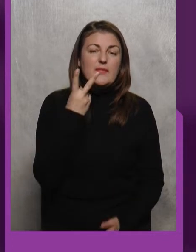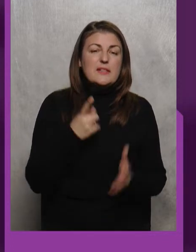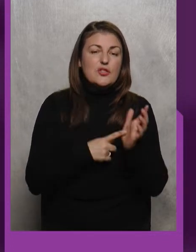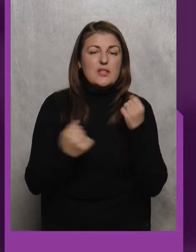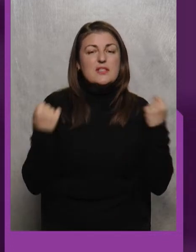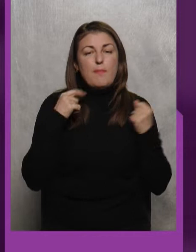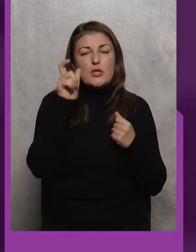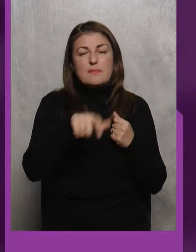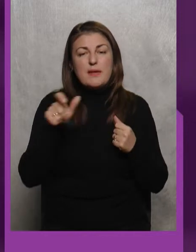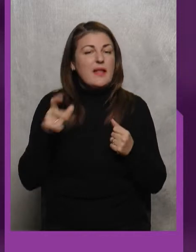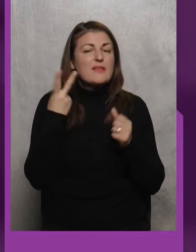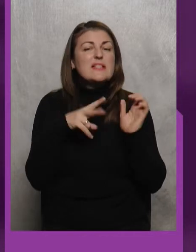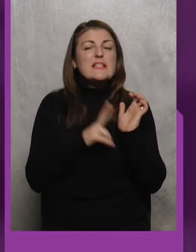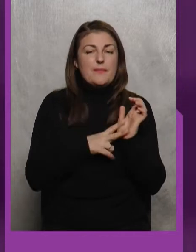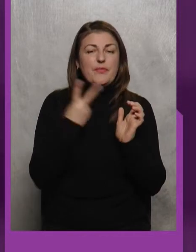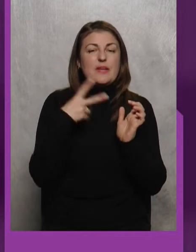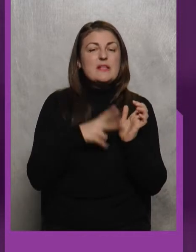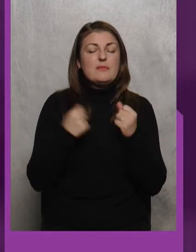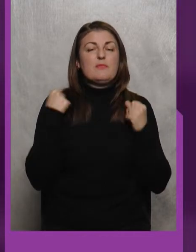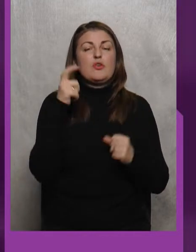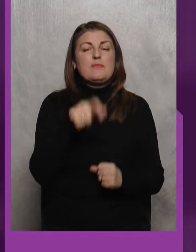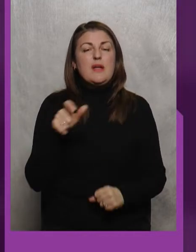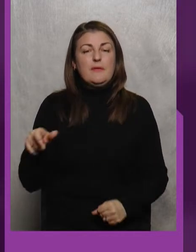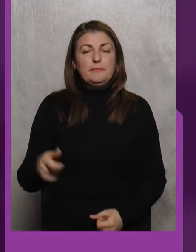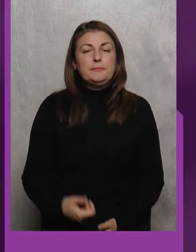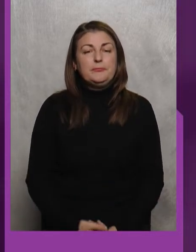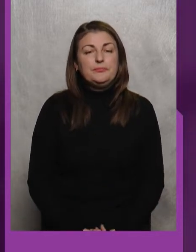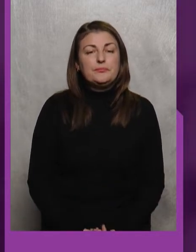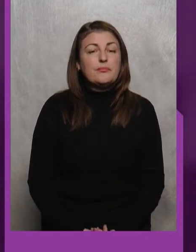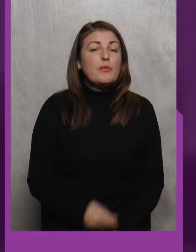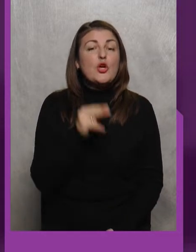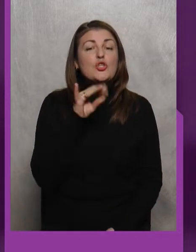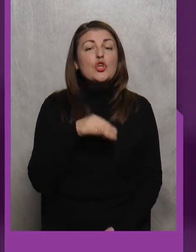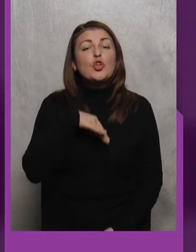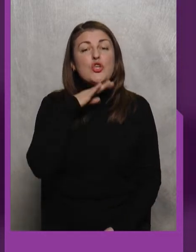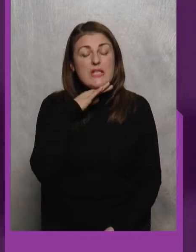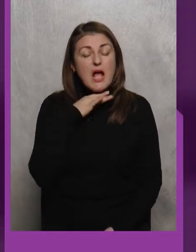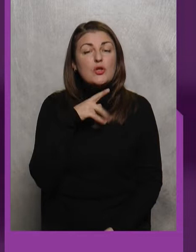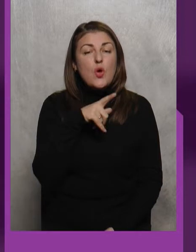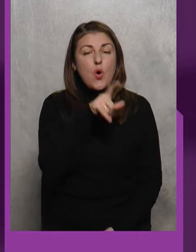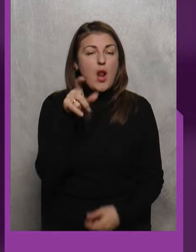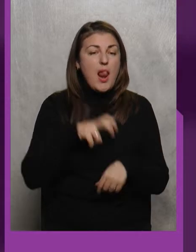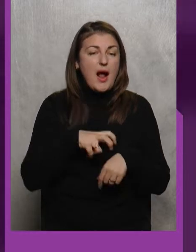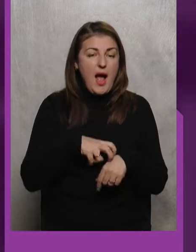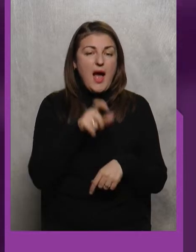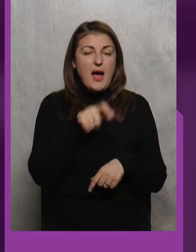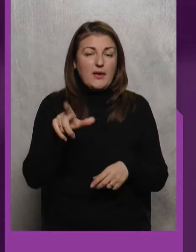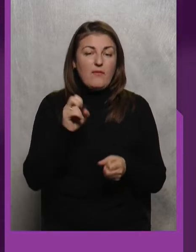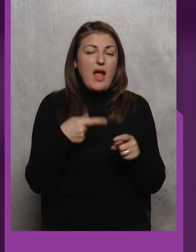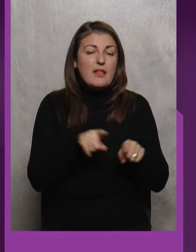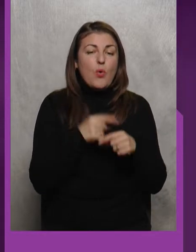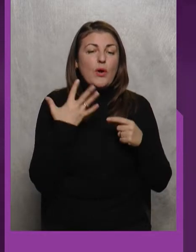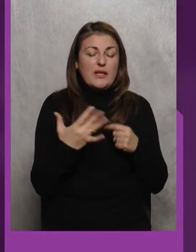спортсменів 27 Чи достатньо лікарів На таку кількість